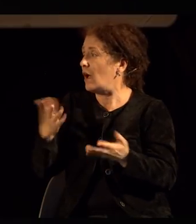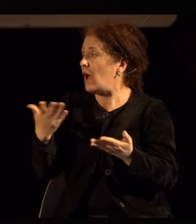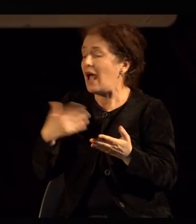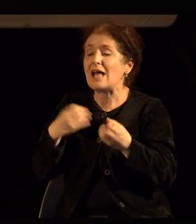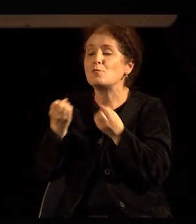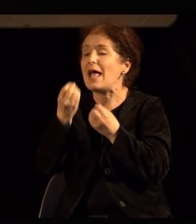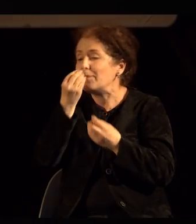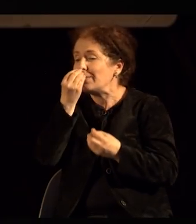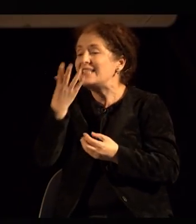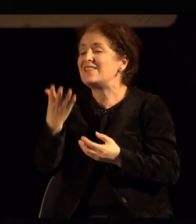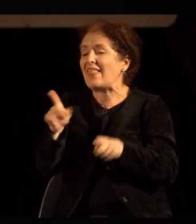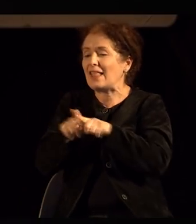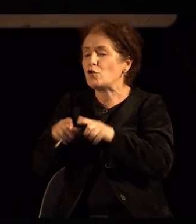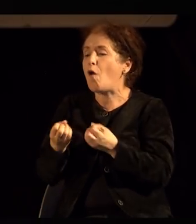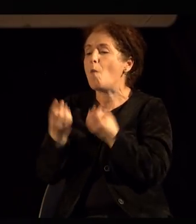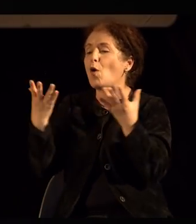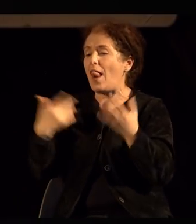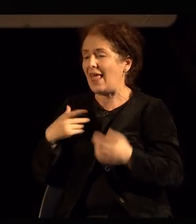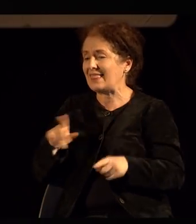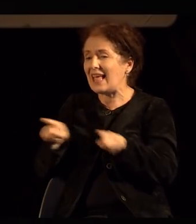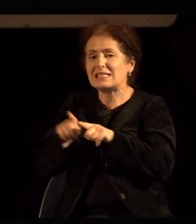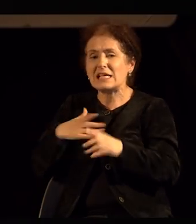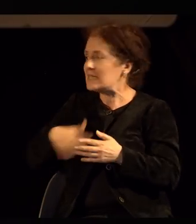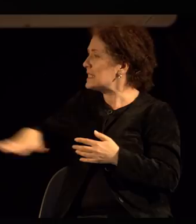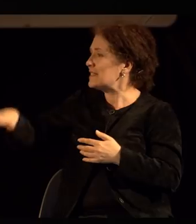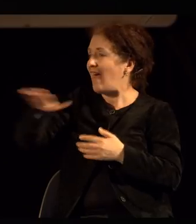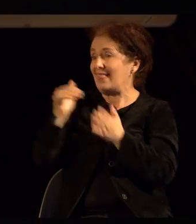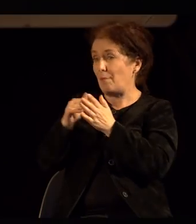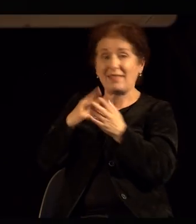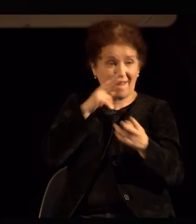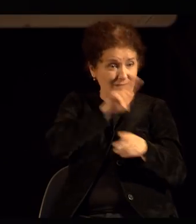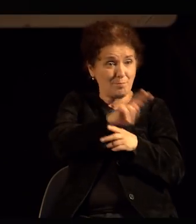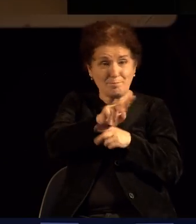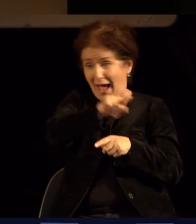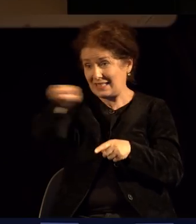како цвет чешо процветува, така што се околу мене треба да внимава.